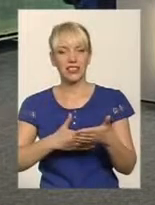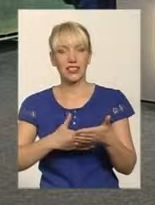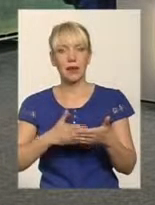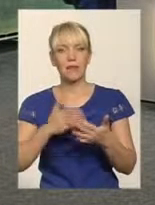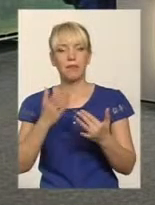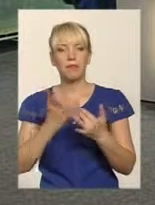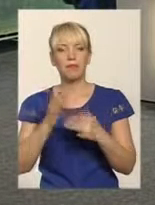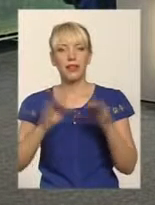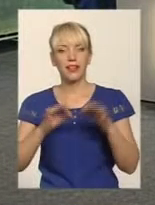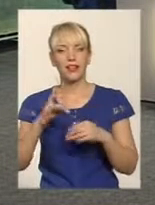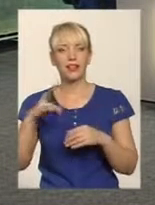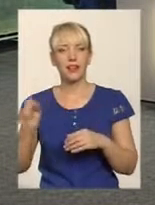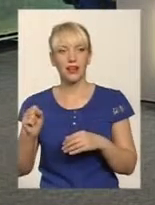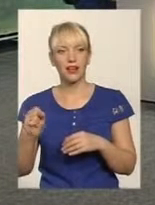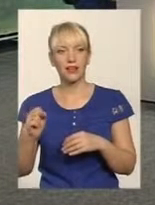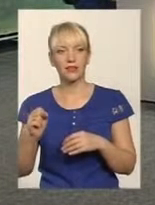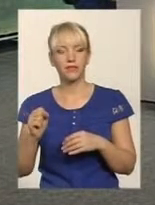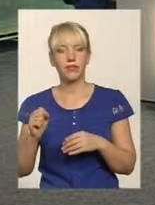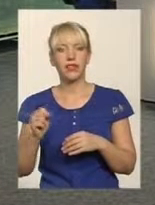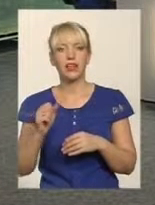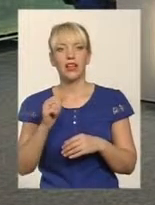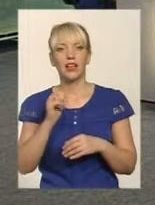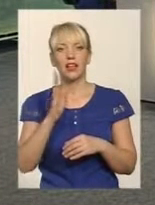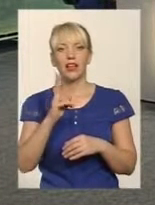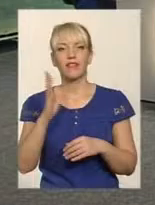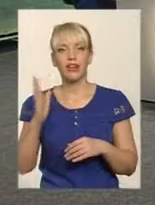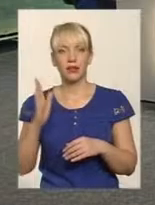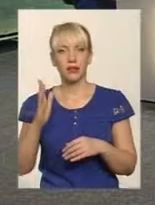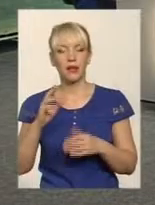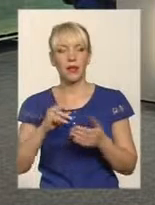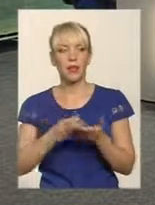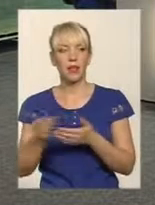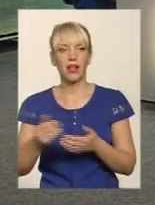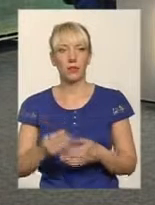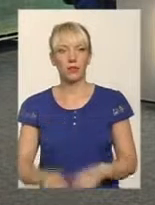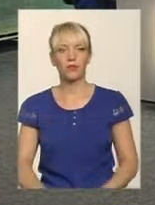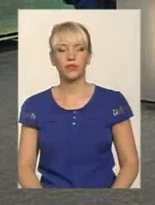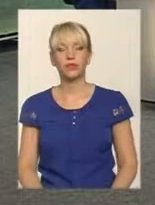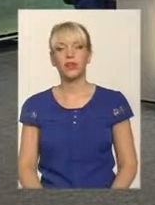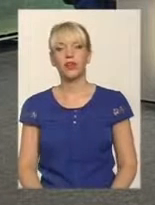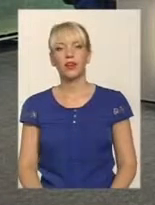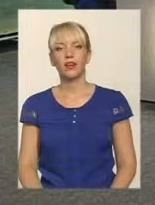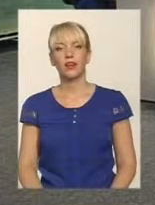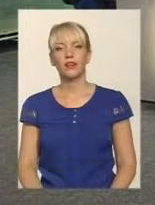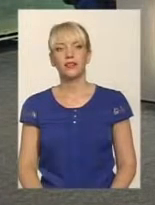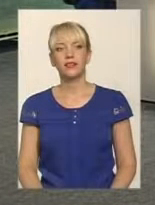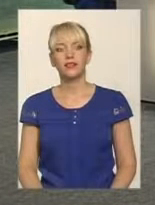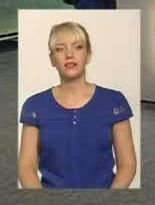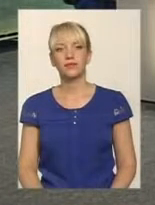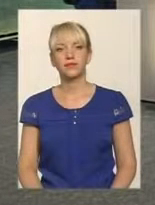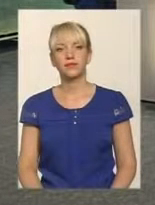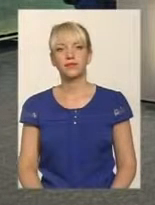васплату взагалі. Пані Наталя. Так,